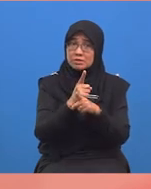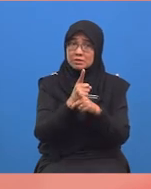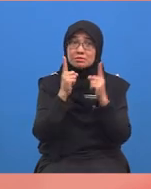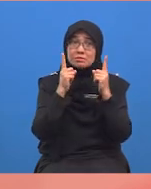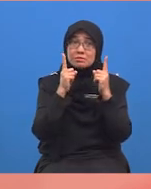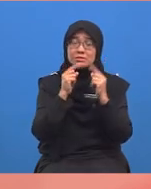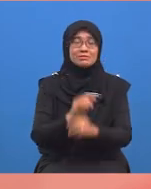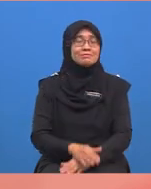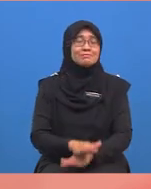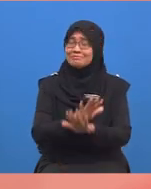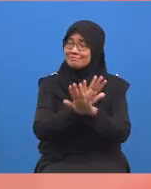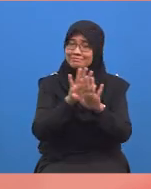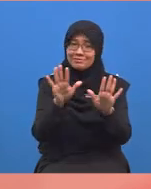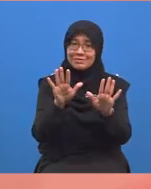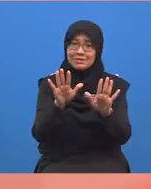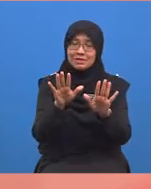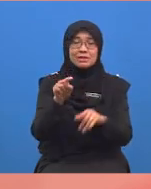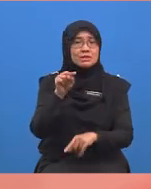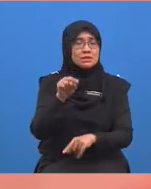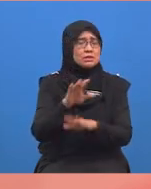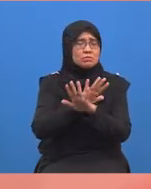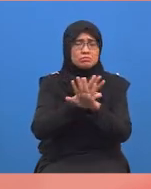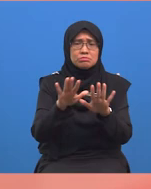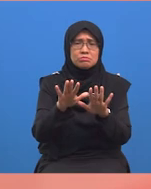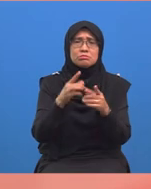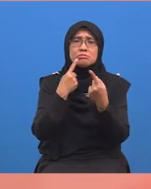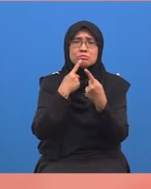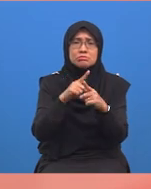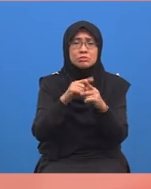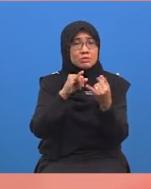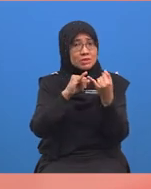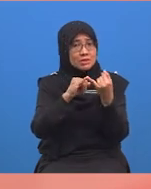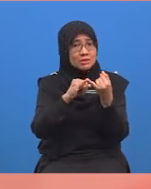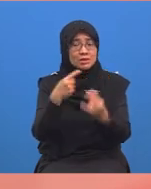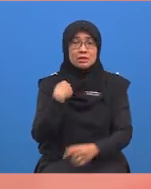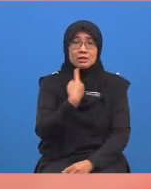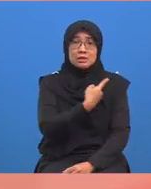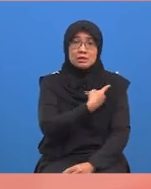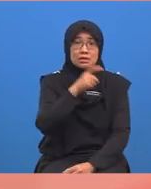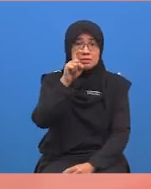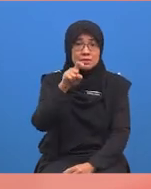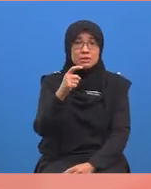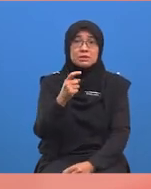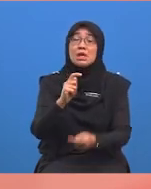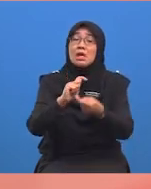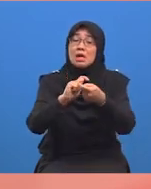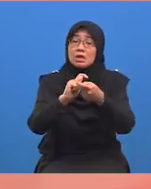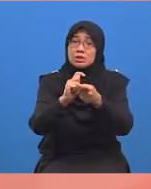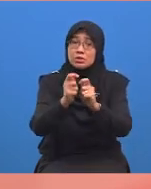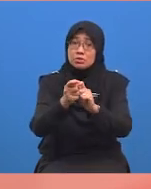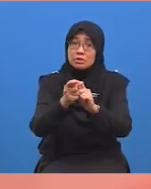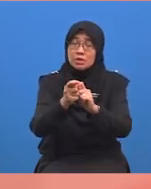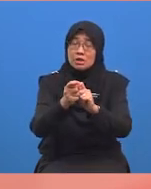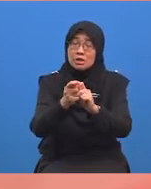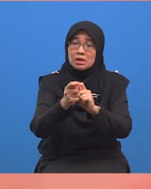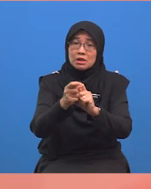-murid. Tidak, ya. Ini bukan jawapan akhir. Kita perlu tukarkan baki